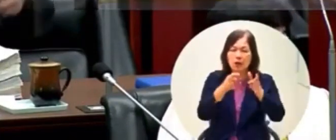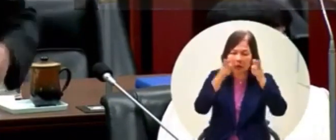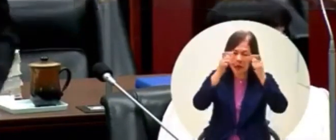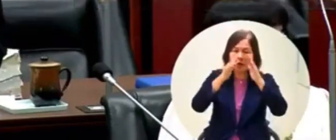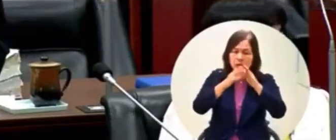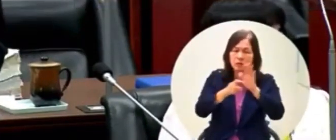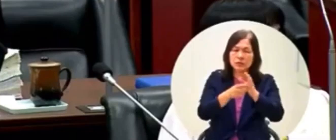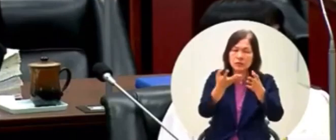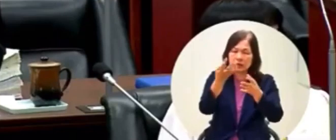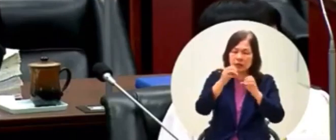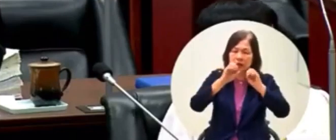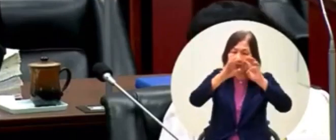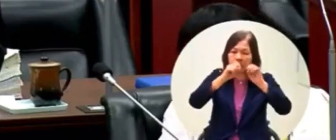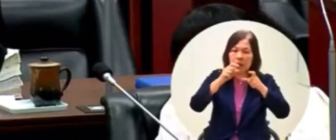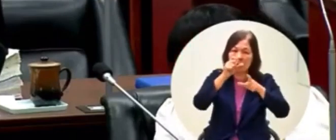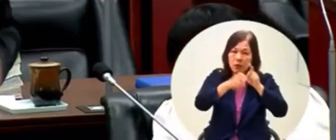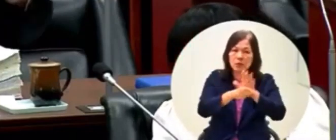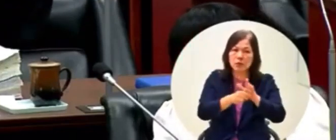可以發這個黑函的